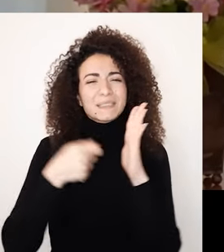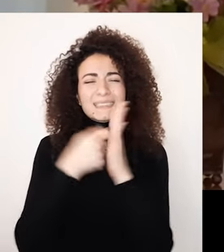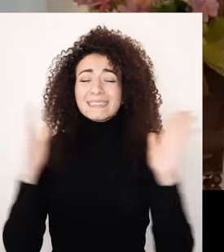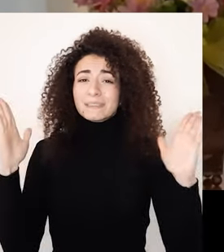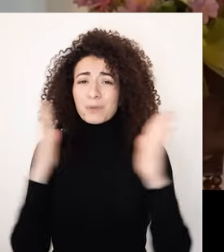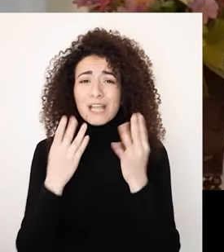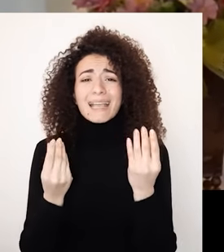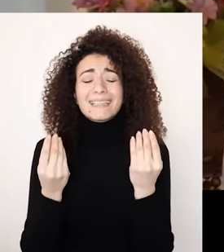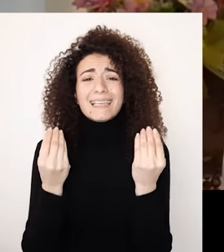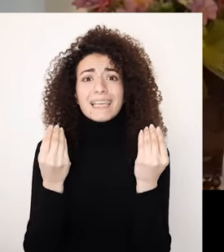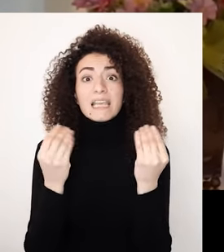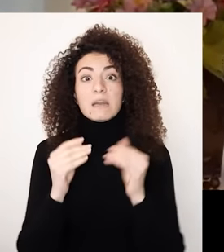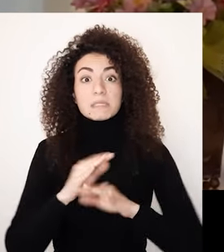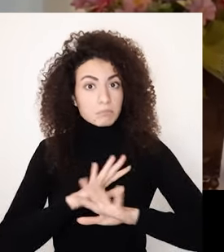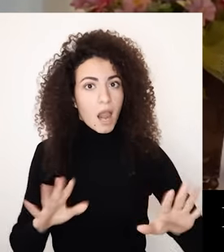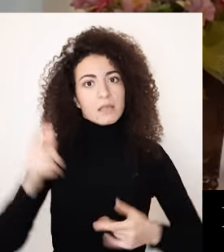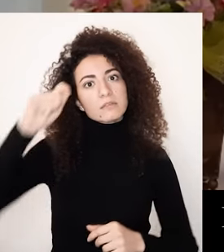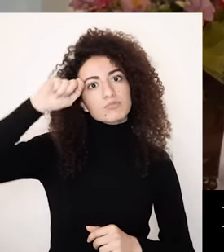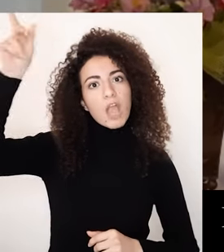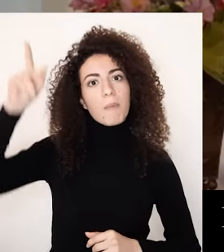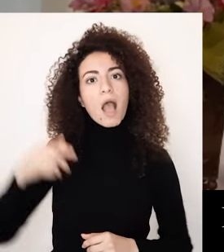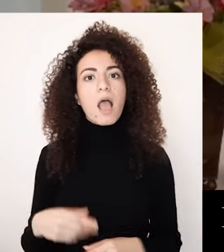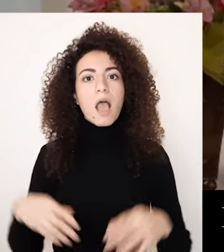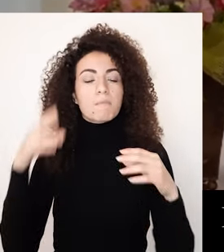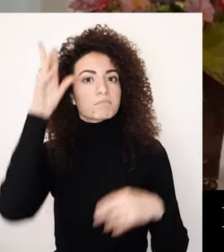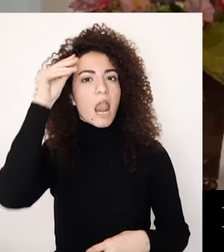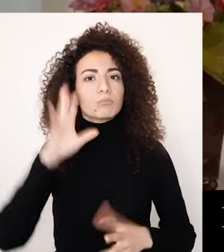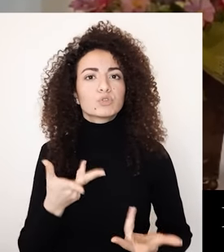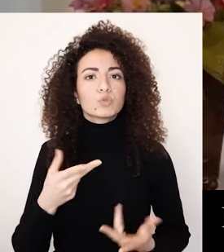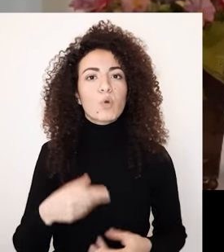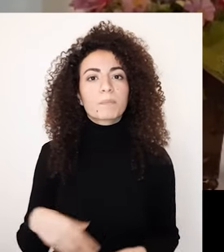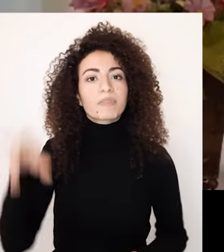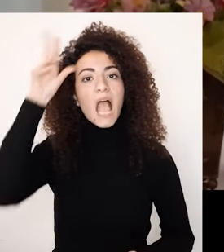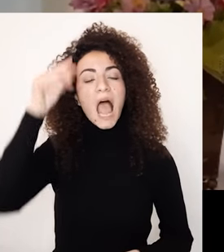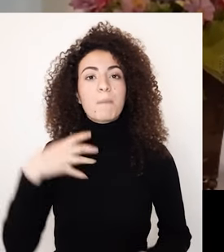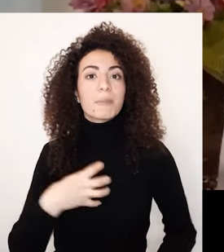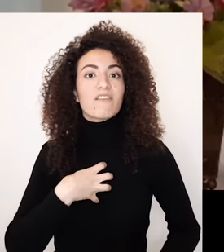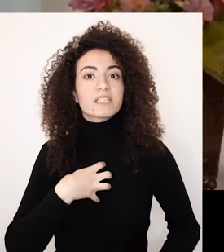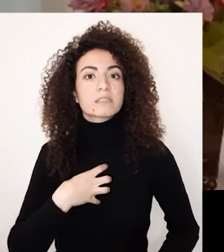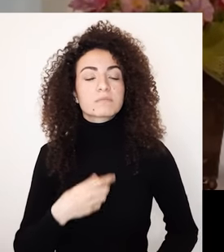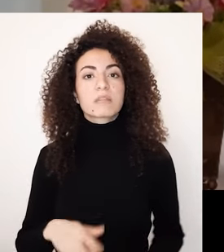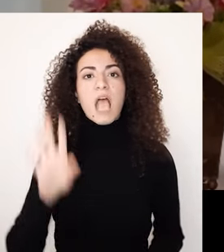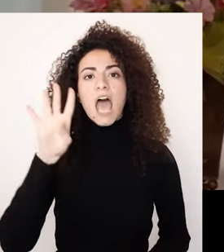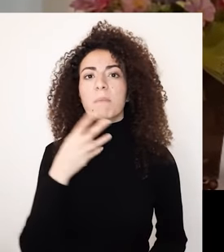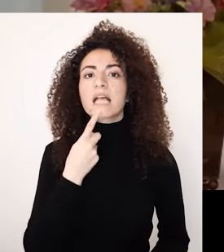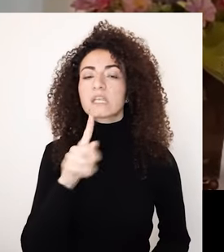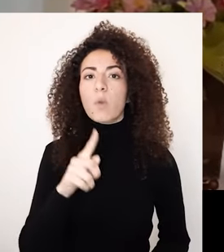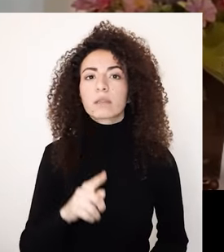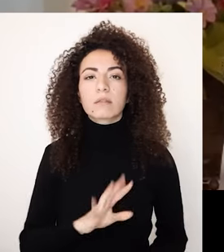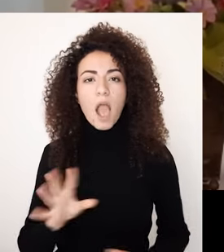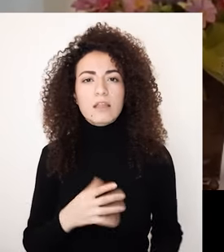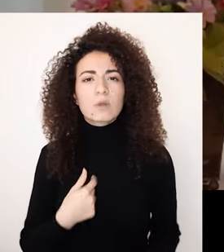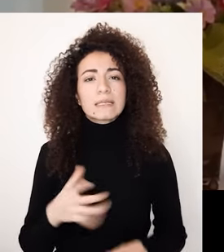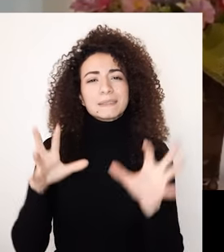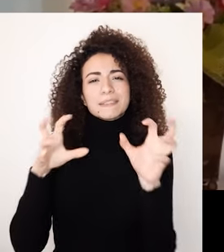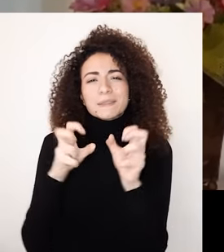والصعوبات قدرت تابع جامعة ودرس تعلم نفس العيادة بالجامعة لبنانية لمدة أربع سنين وكمان تمسكت